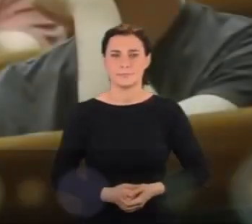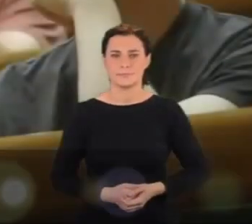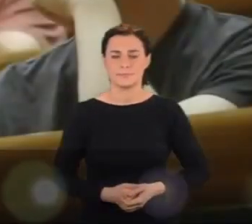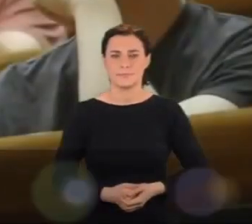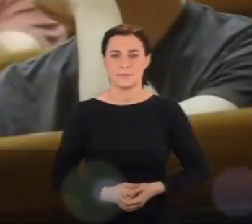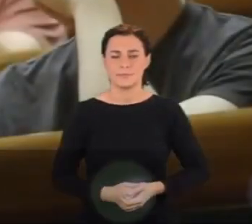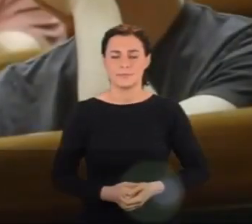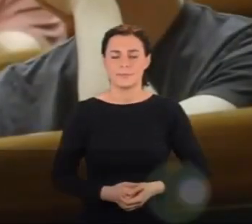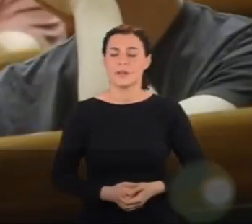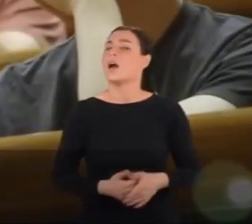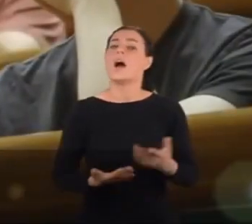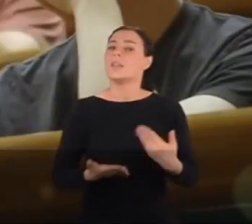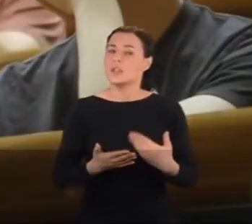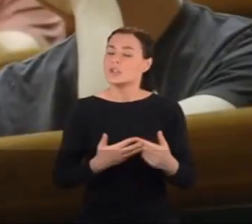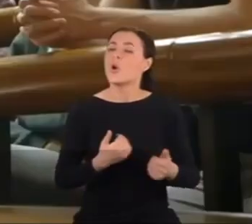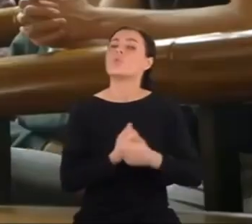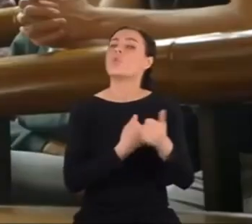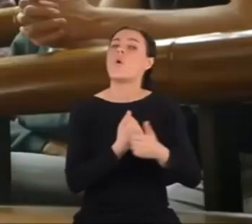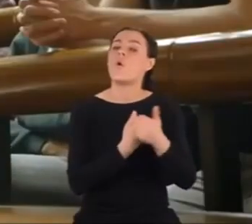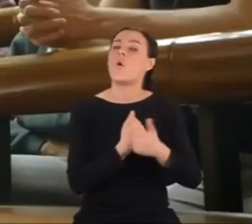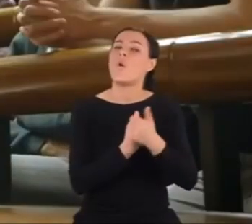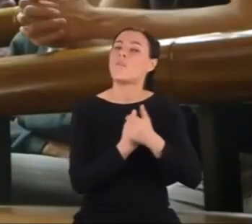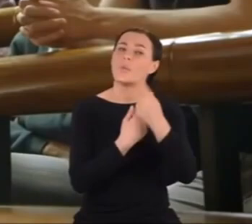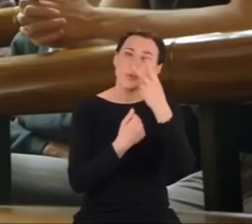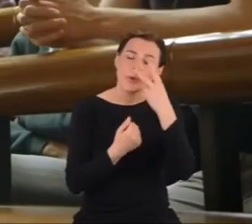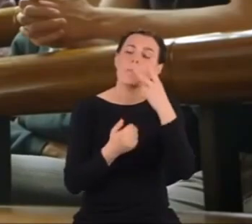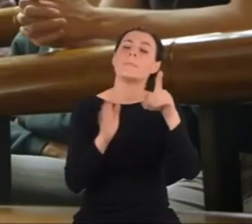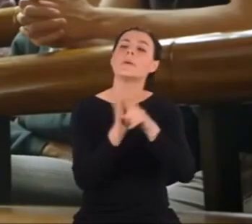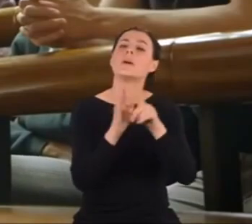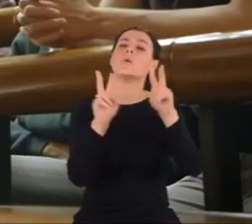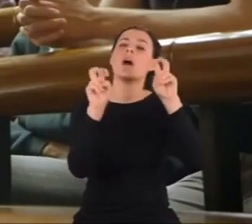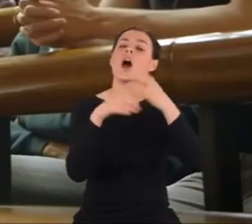Dowodem na to było zjawisko znane jako rozpad beta.